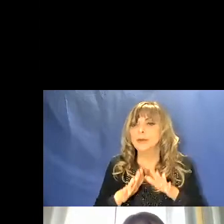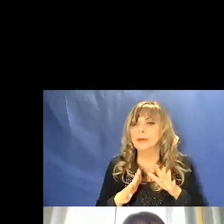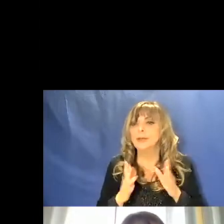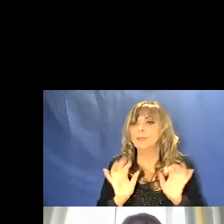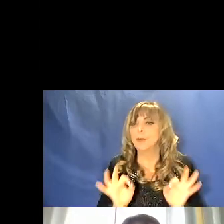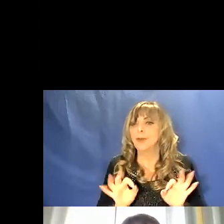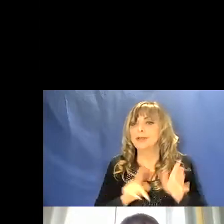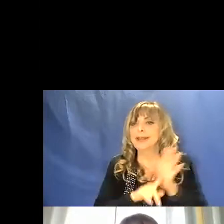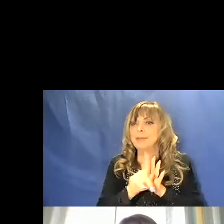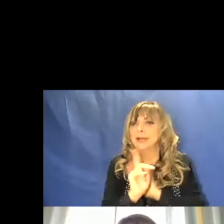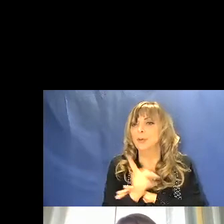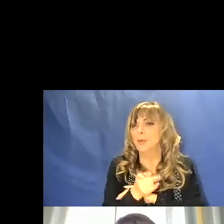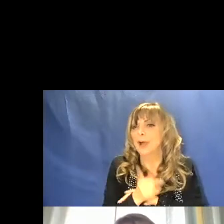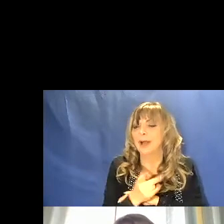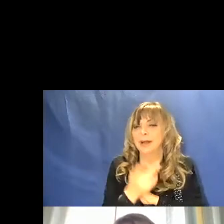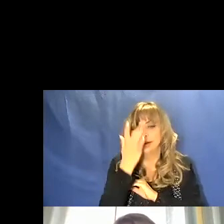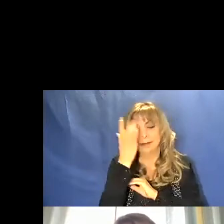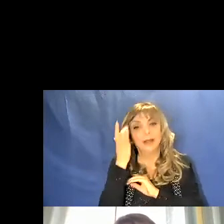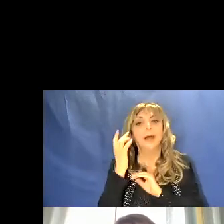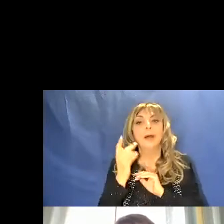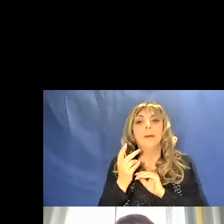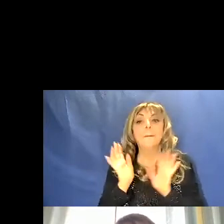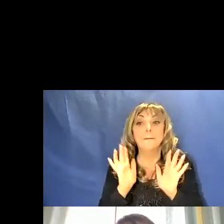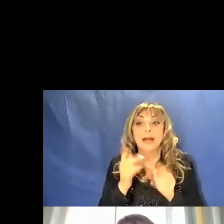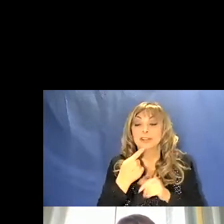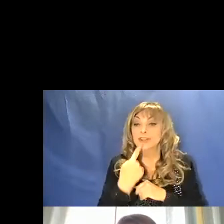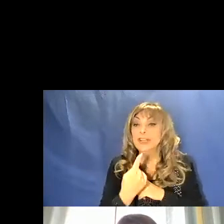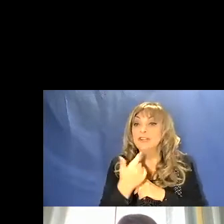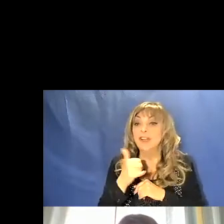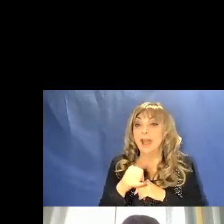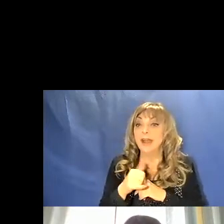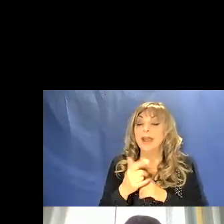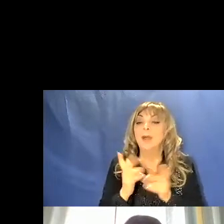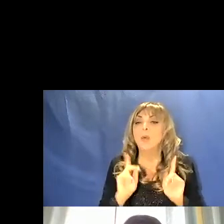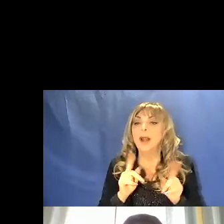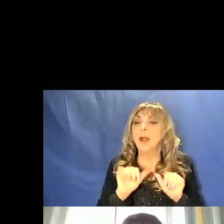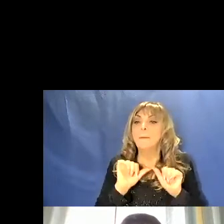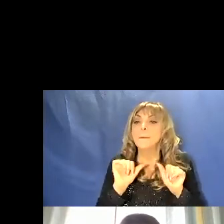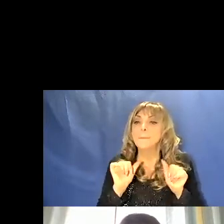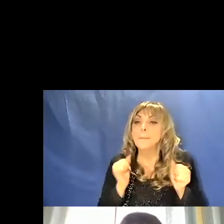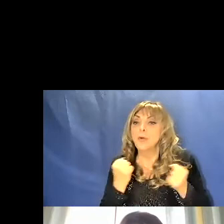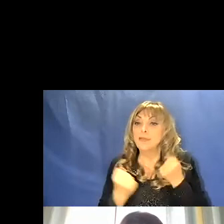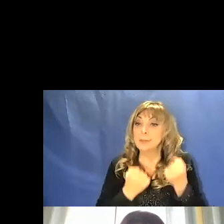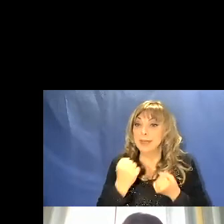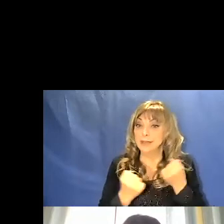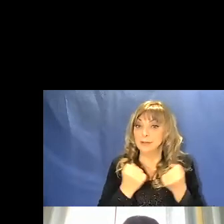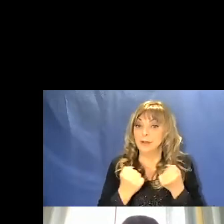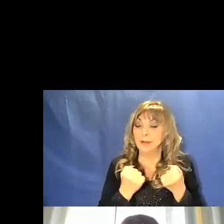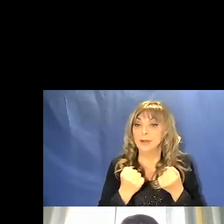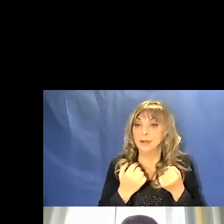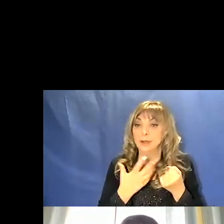ma ci può dire qualcosa anche sul moto. Esiste un fenomeno